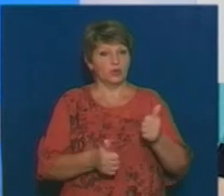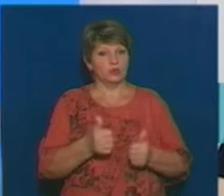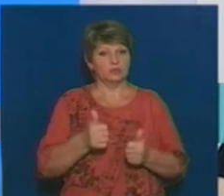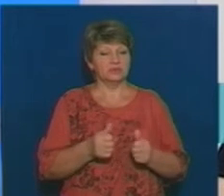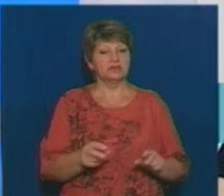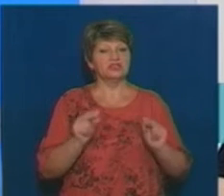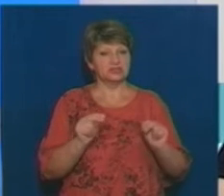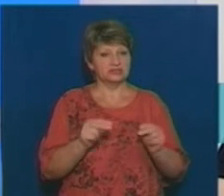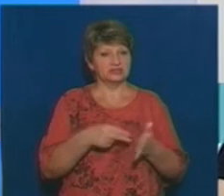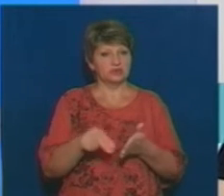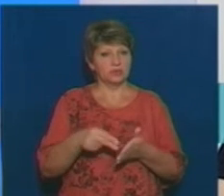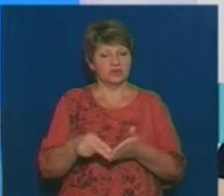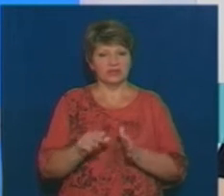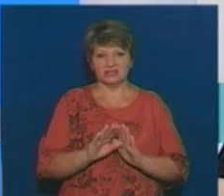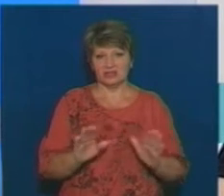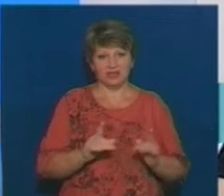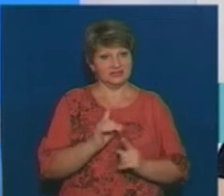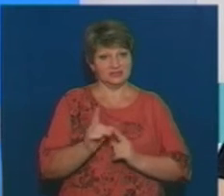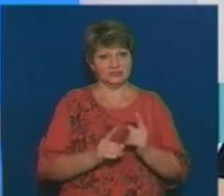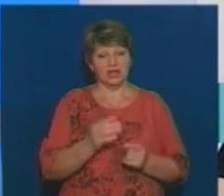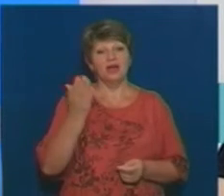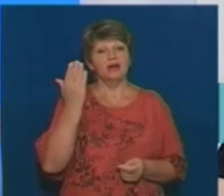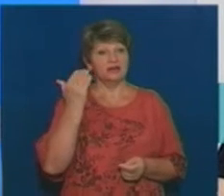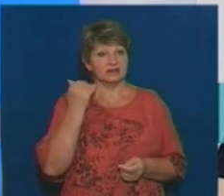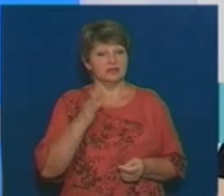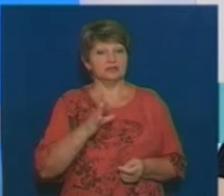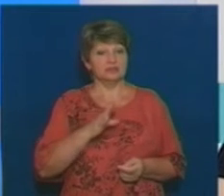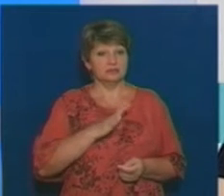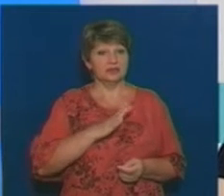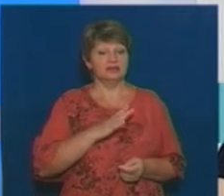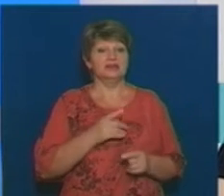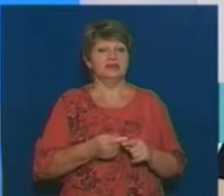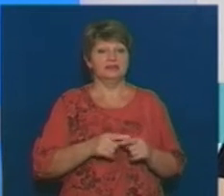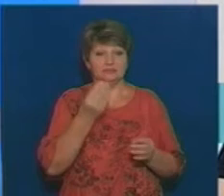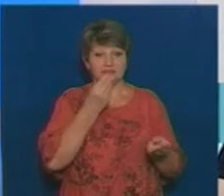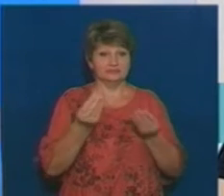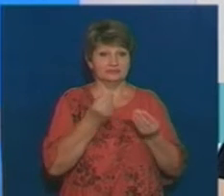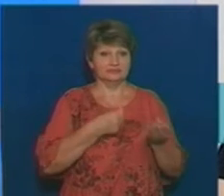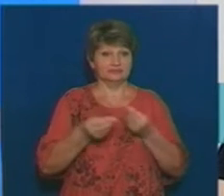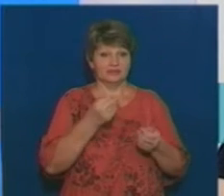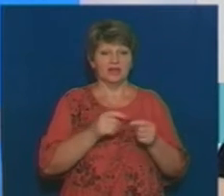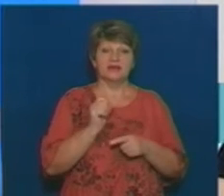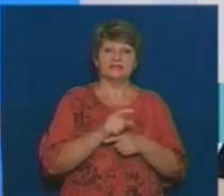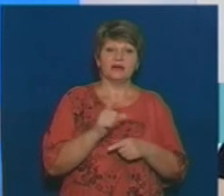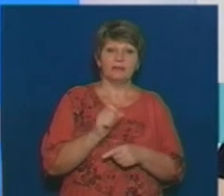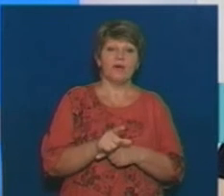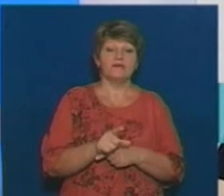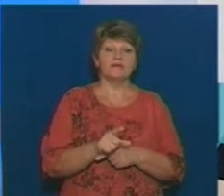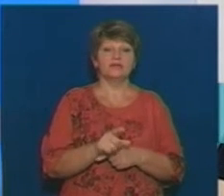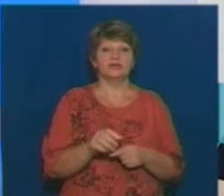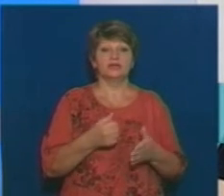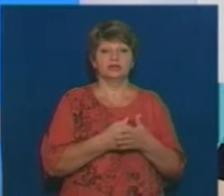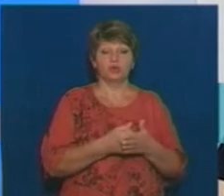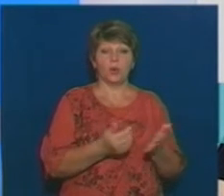доброчесності закупівель не змінилася. Якщо і раніше були певні піддавки з боку закупівельника, тобто замовників до